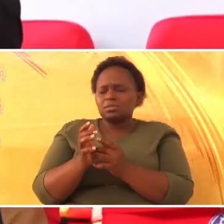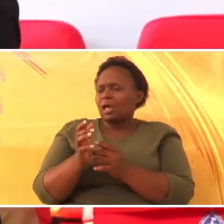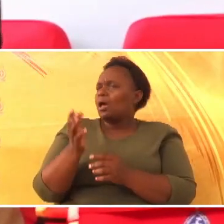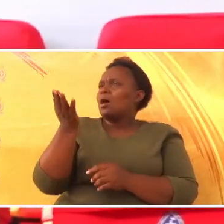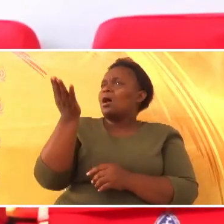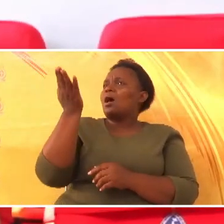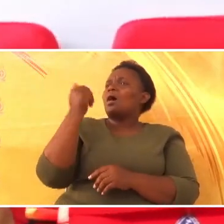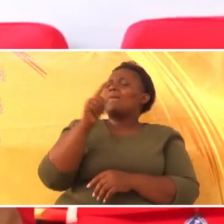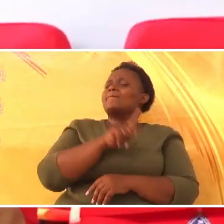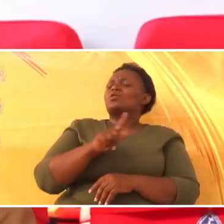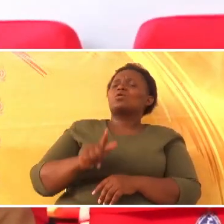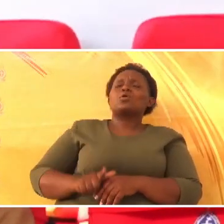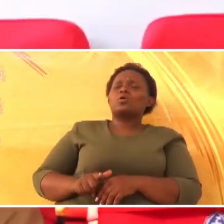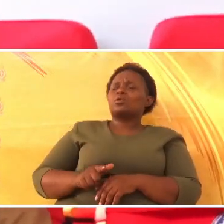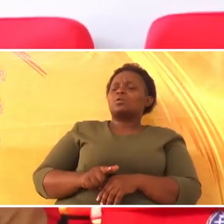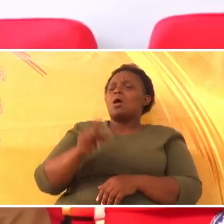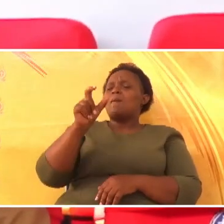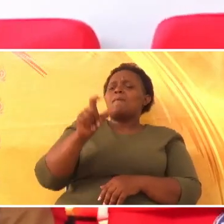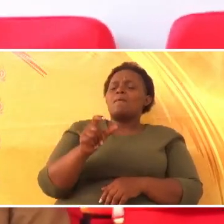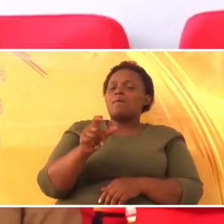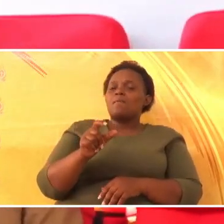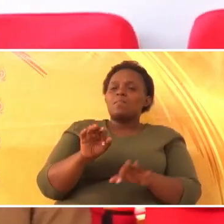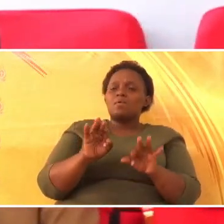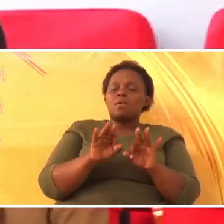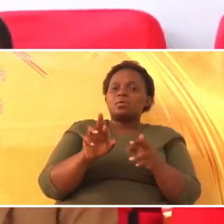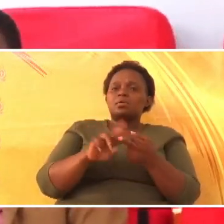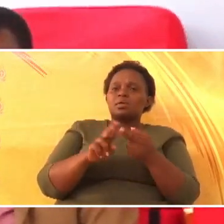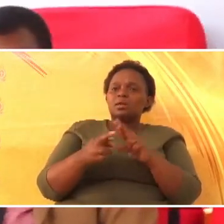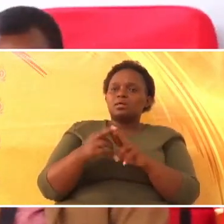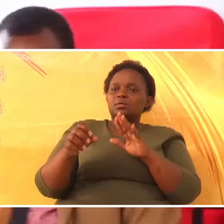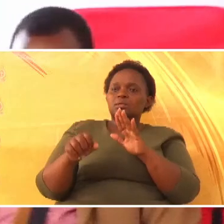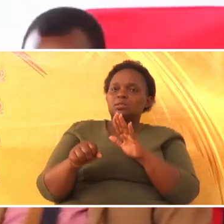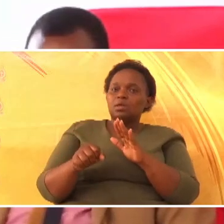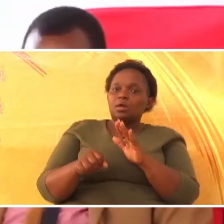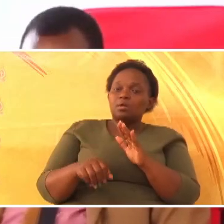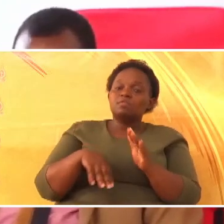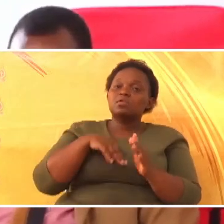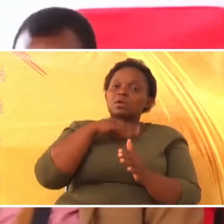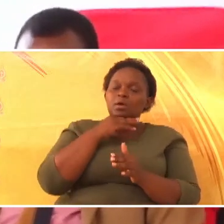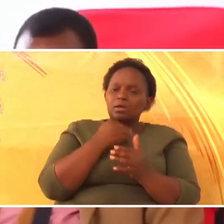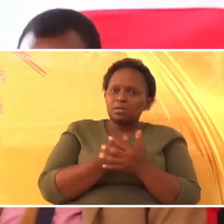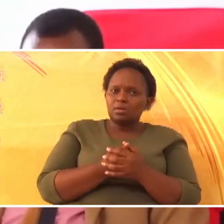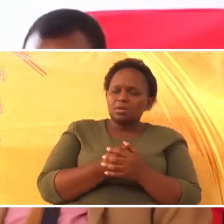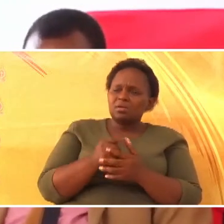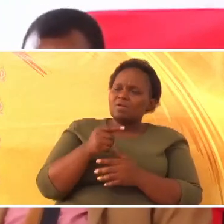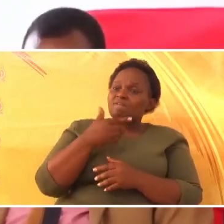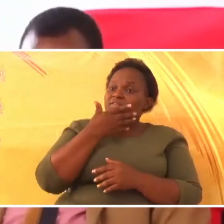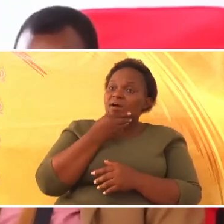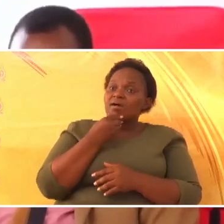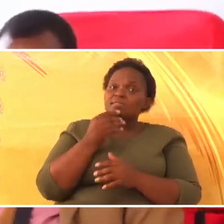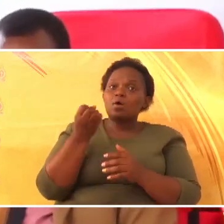kwa sababu, ye mwenyewe, alipoteza babake, bado akiwa kijana.